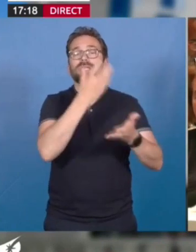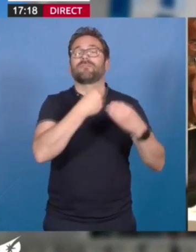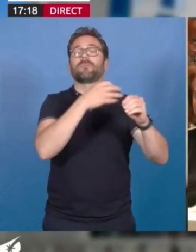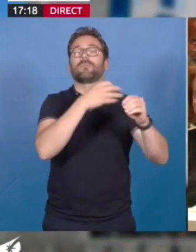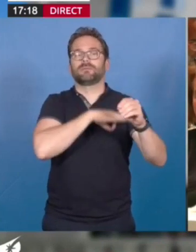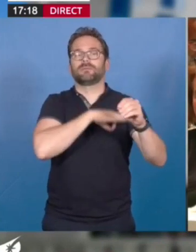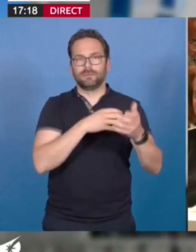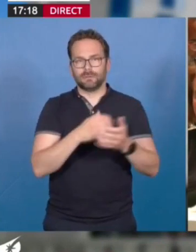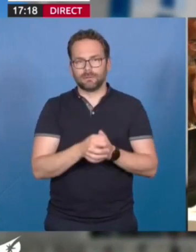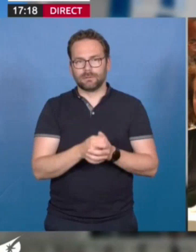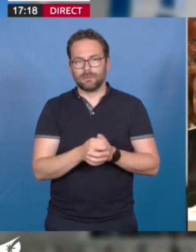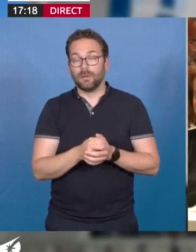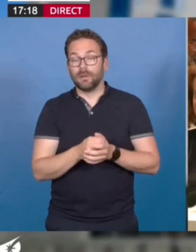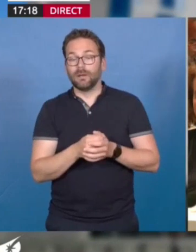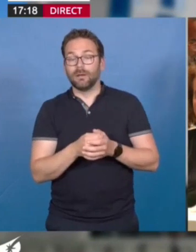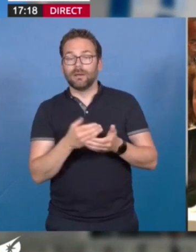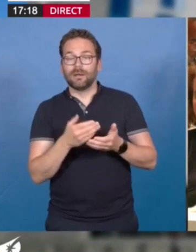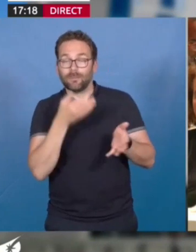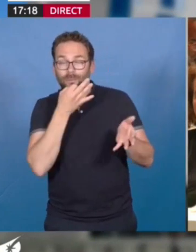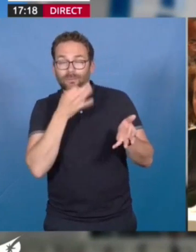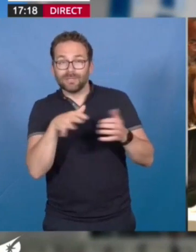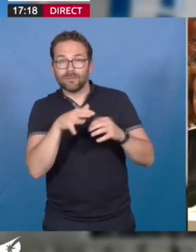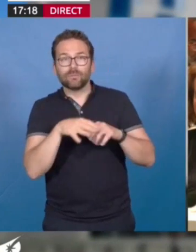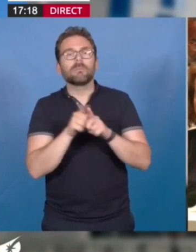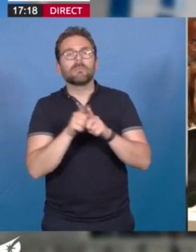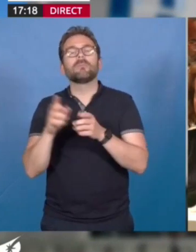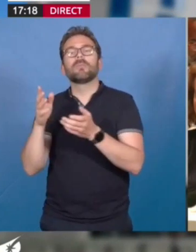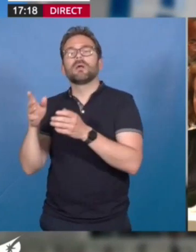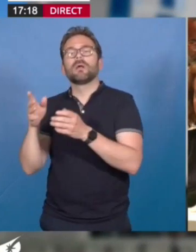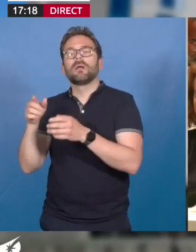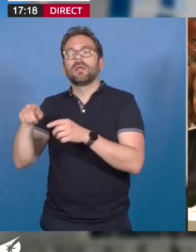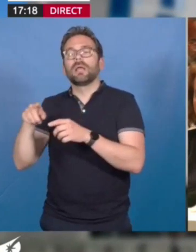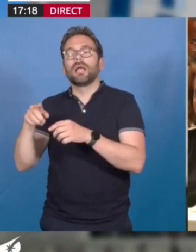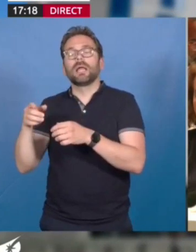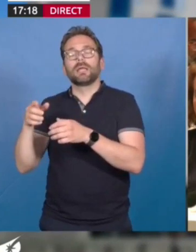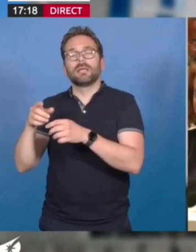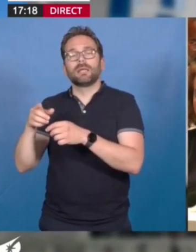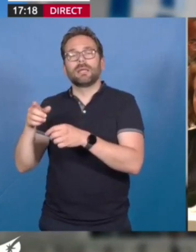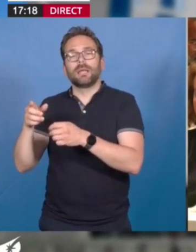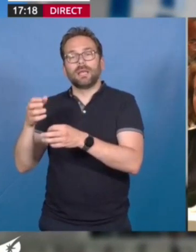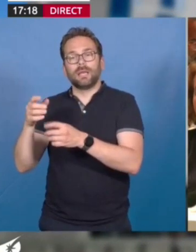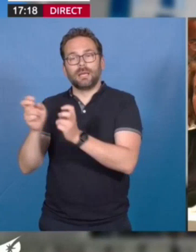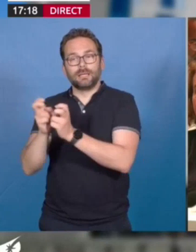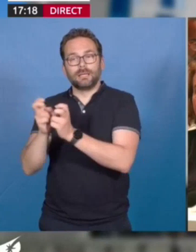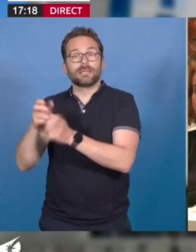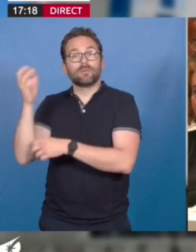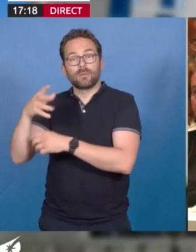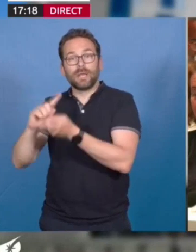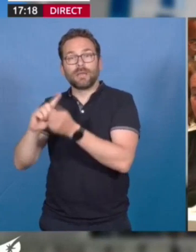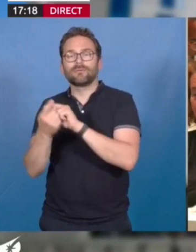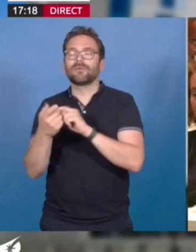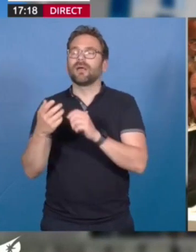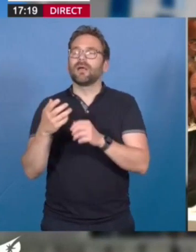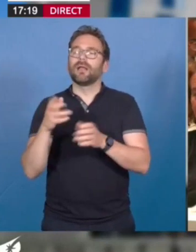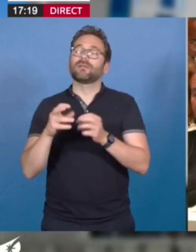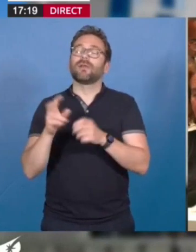passer de l'électricité nucléaire pour du verre renouvelable local. Et en plus, ils récoltent au passage le beurre